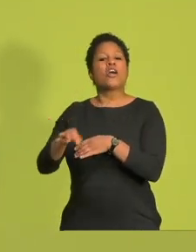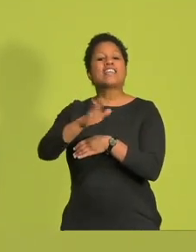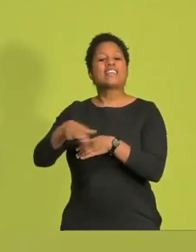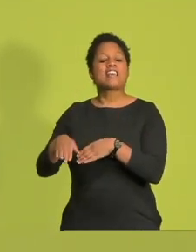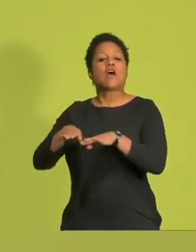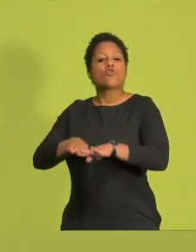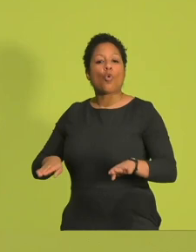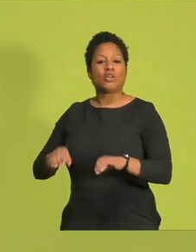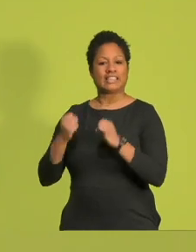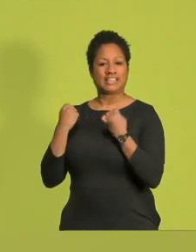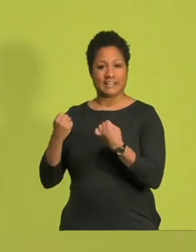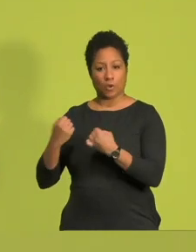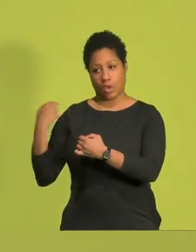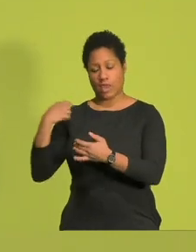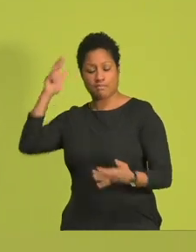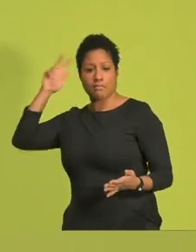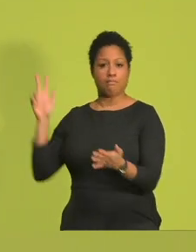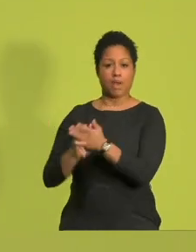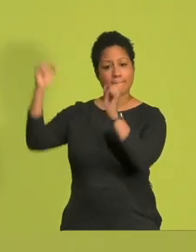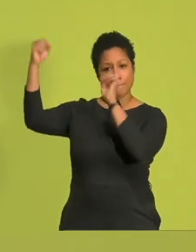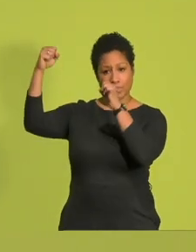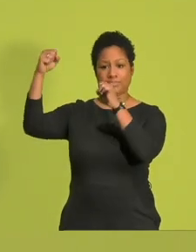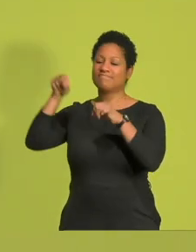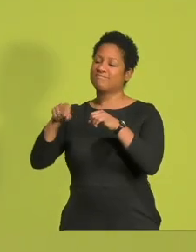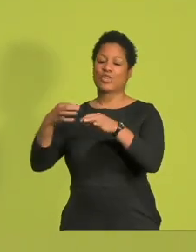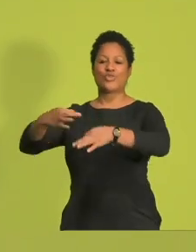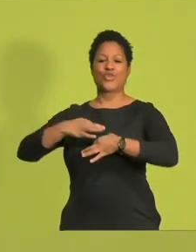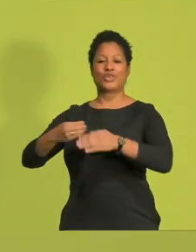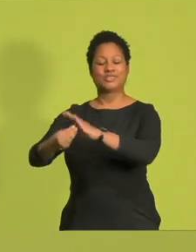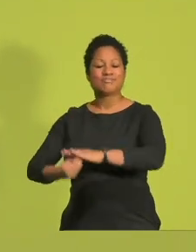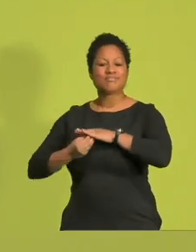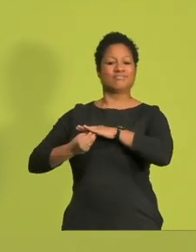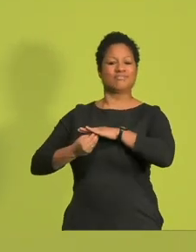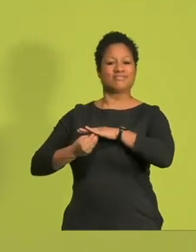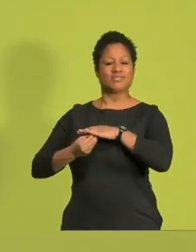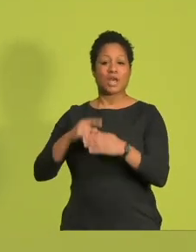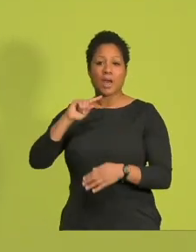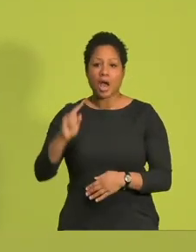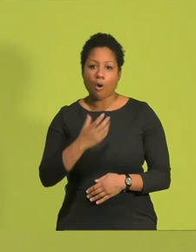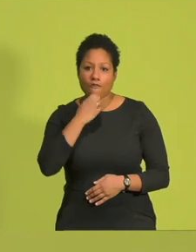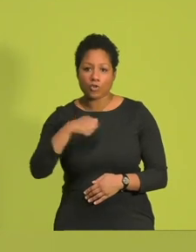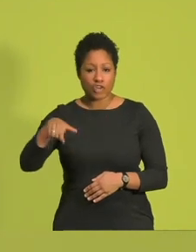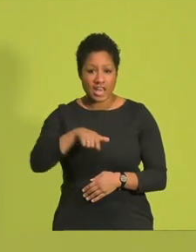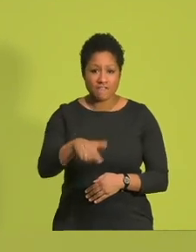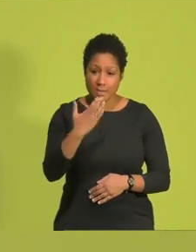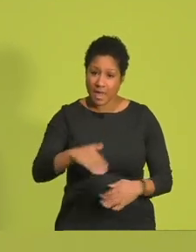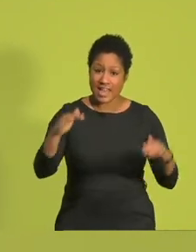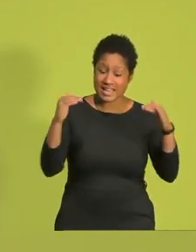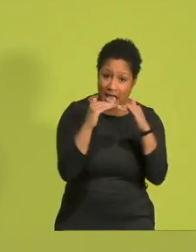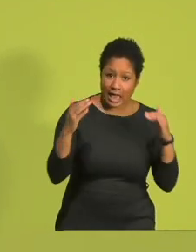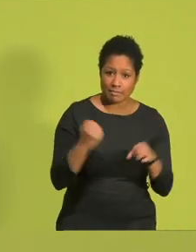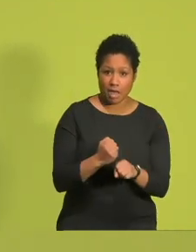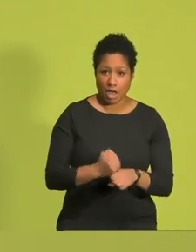dabei richtig gut unterstützen können. Und wir haben aber auch konkrete Pläne, NRW gerechter zu machen. Zum Beispiel darüber,